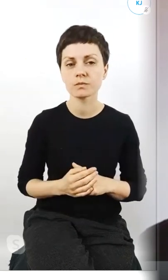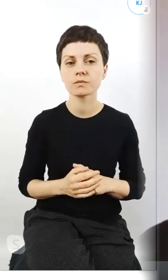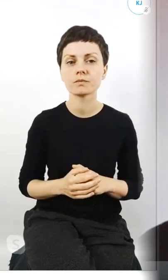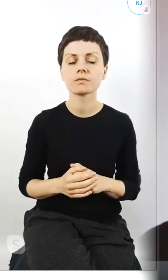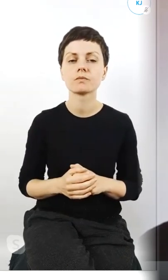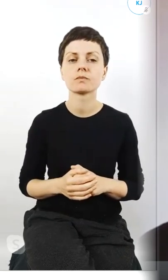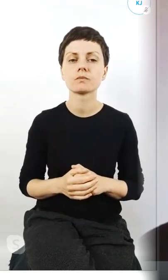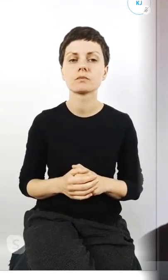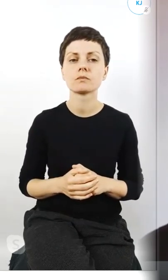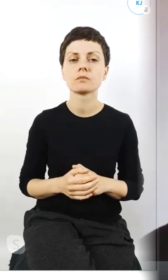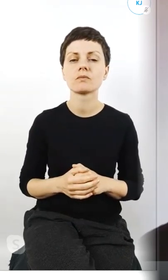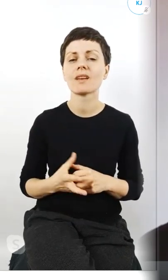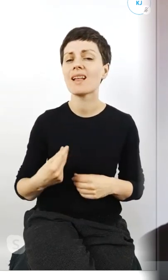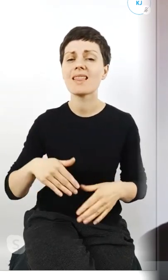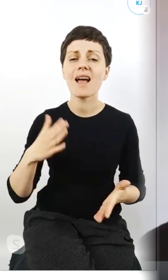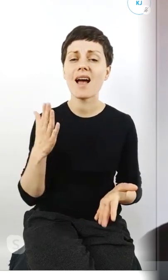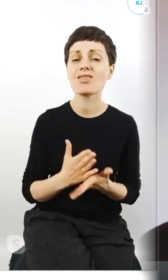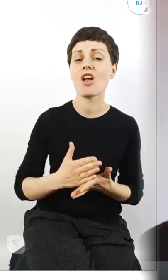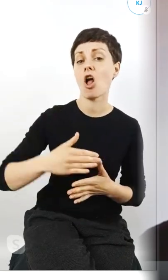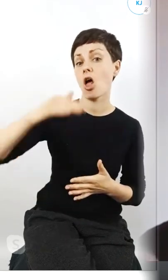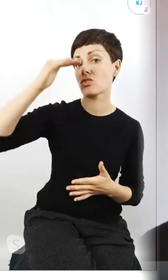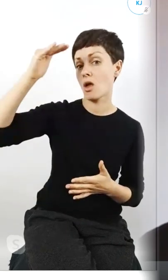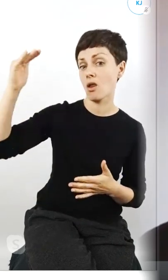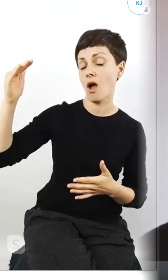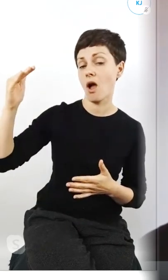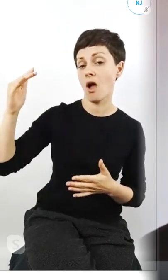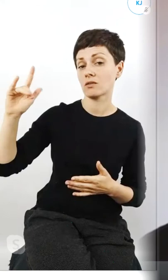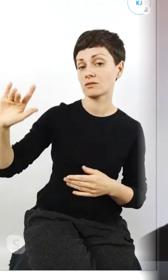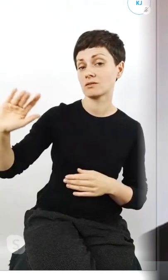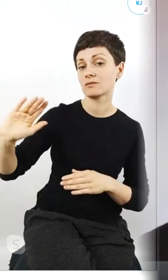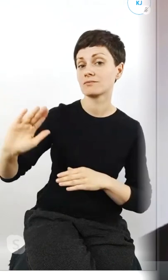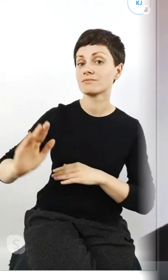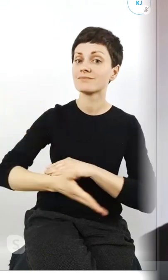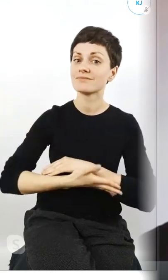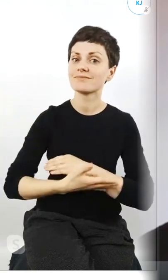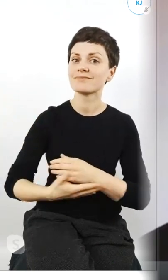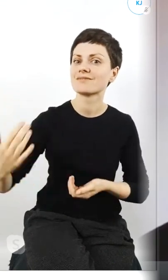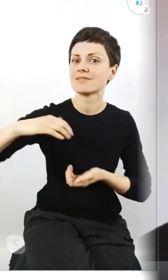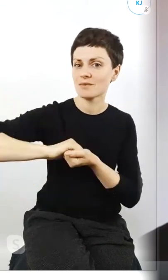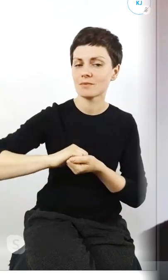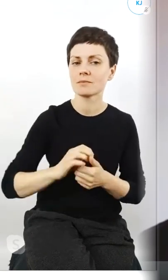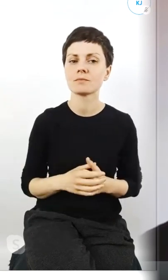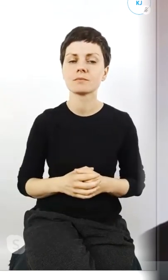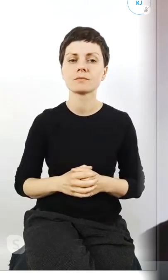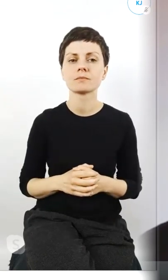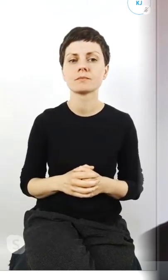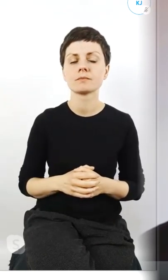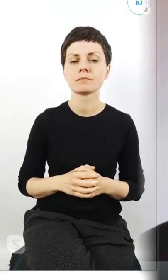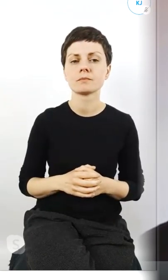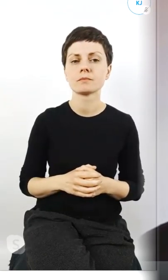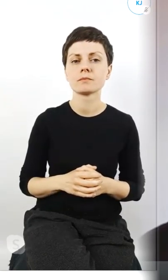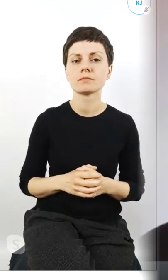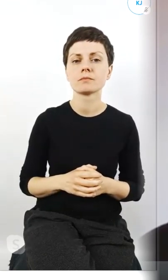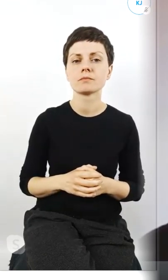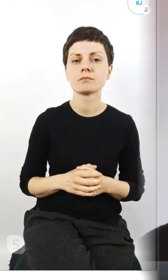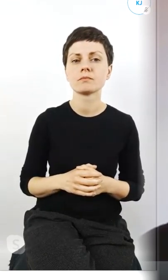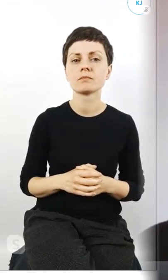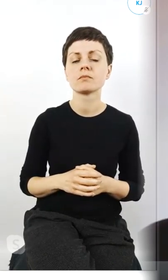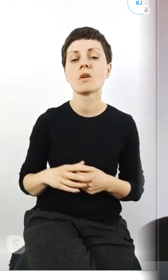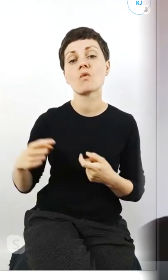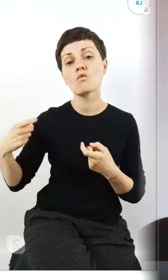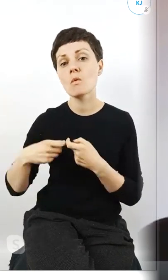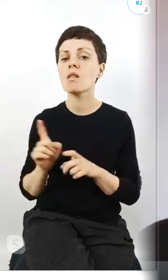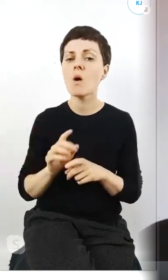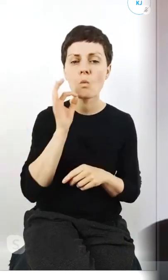nie tylko dorośli są naszymi sprzymierzeńcami i wrogami ale również młodzi ludzie